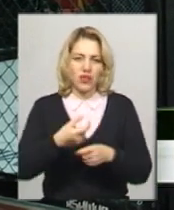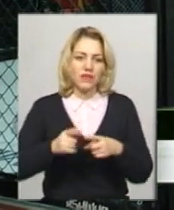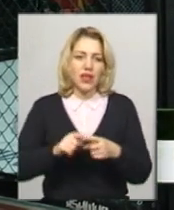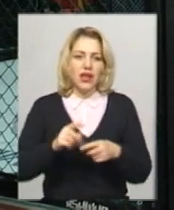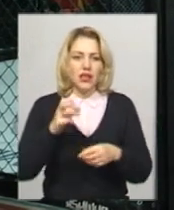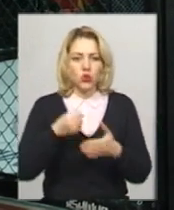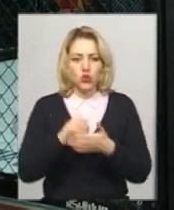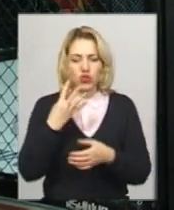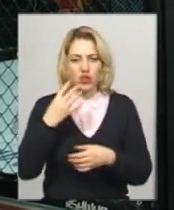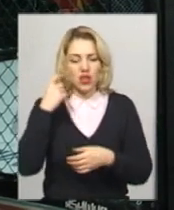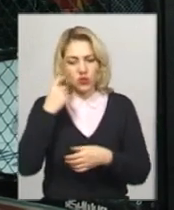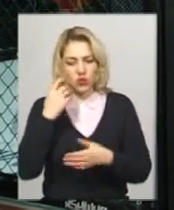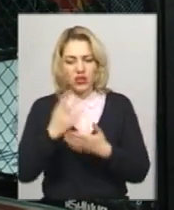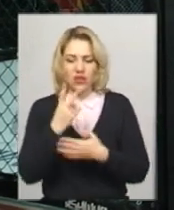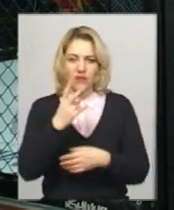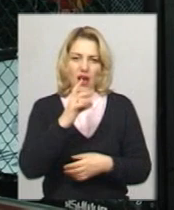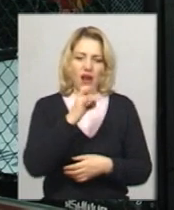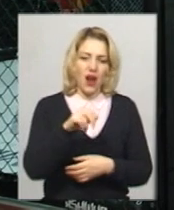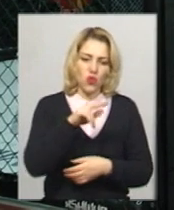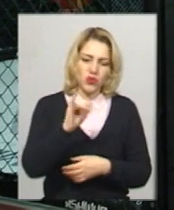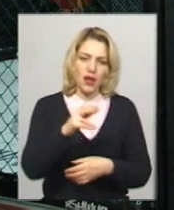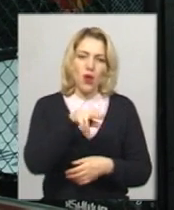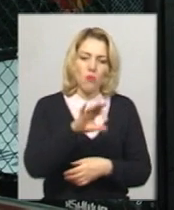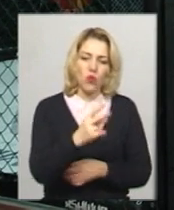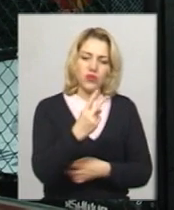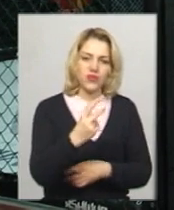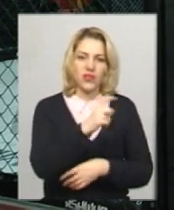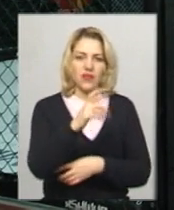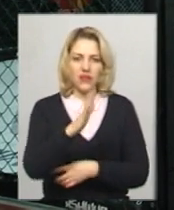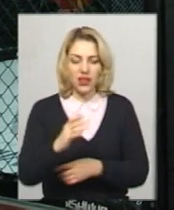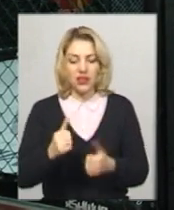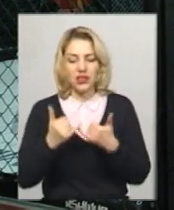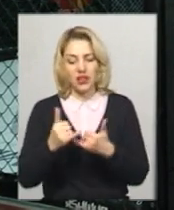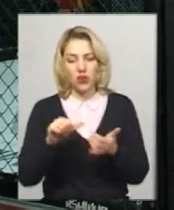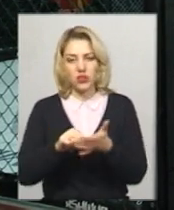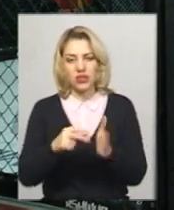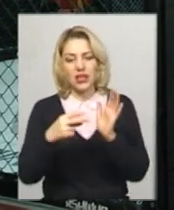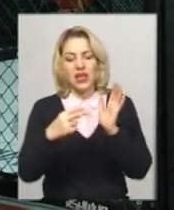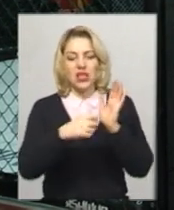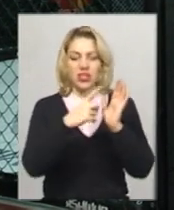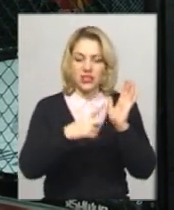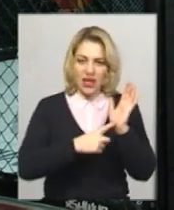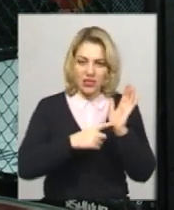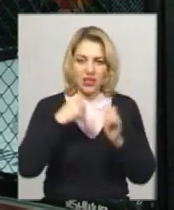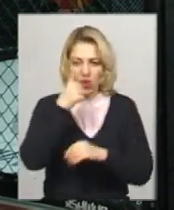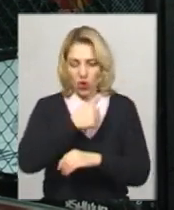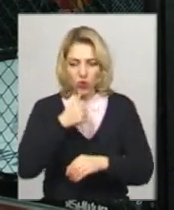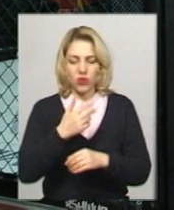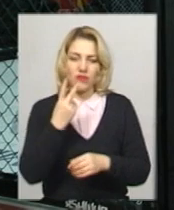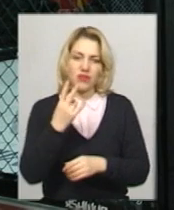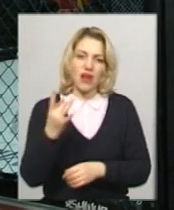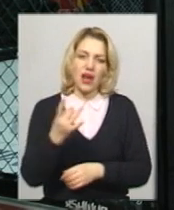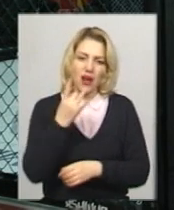років є два раунди по дві хвилини. Для учасників 16-17 років це два раунди по три хвилини. У разі нічієї